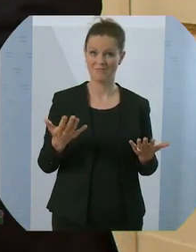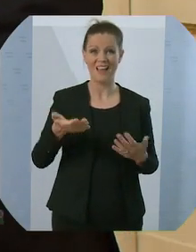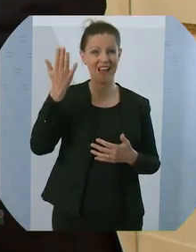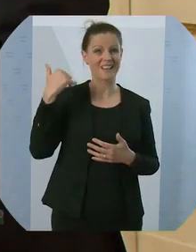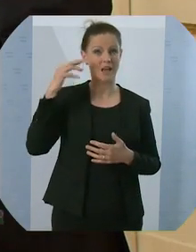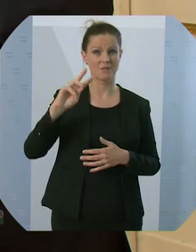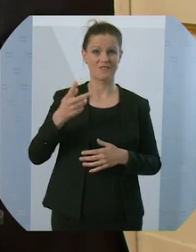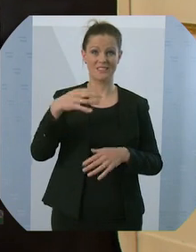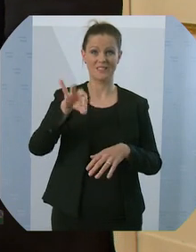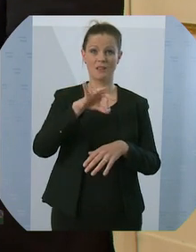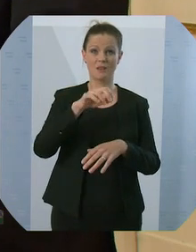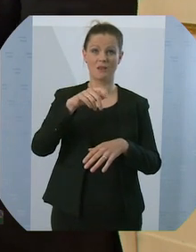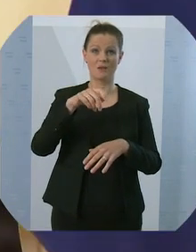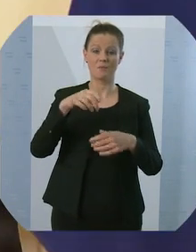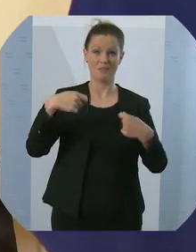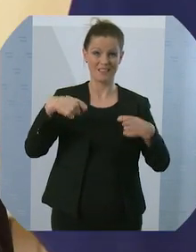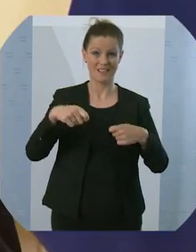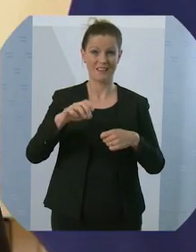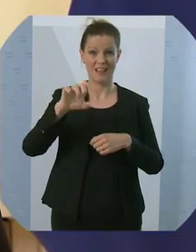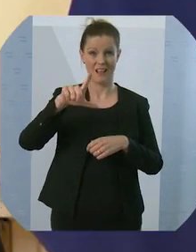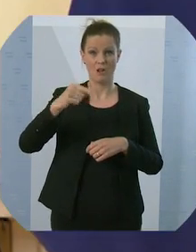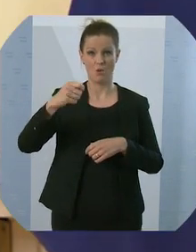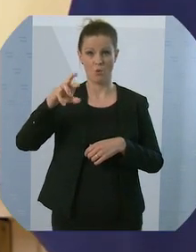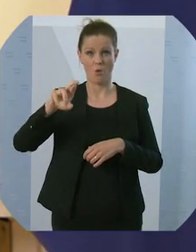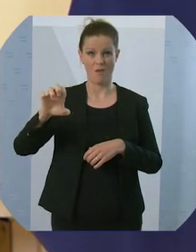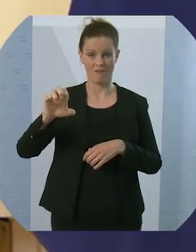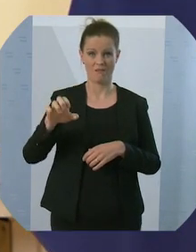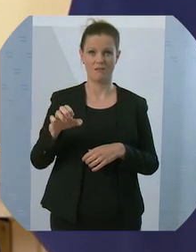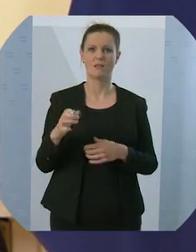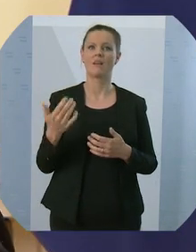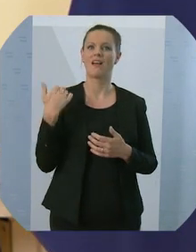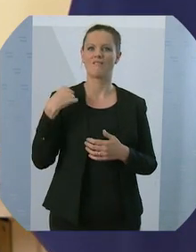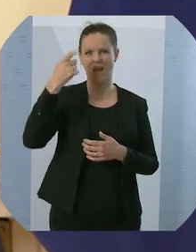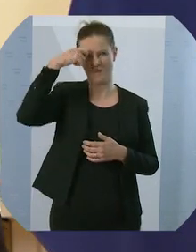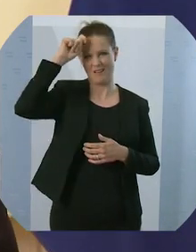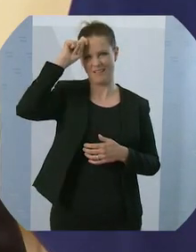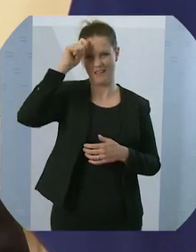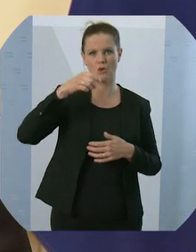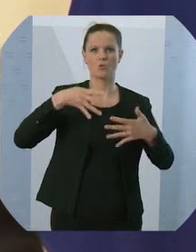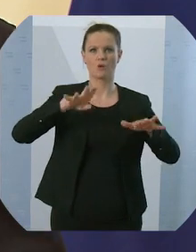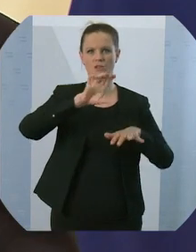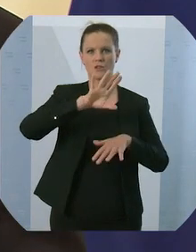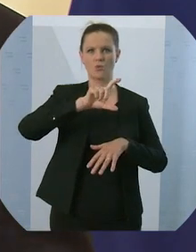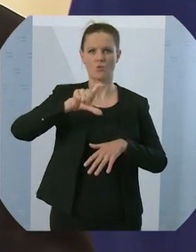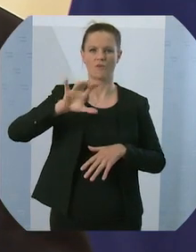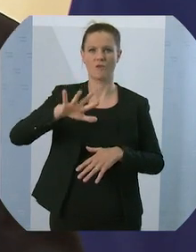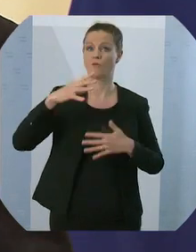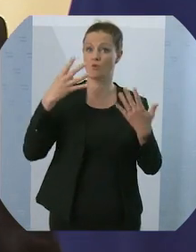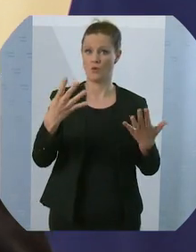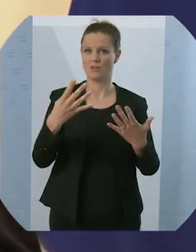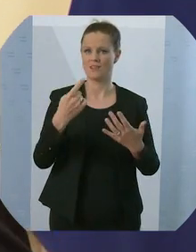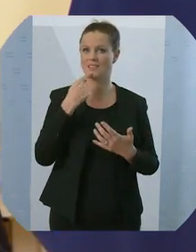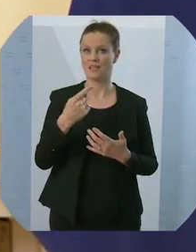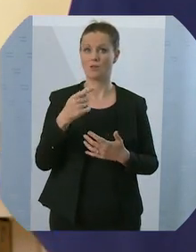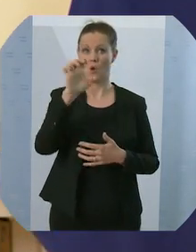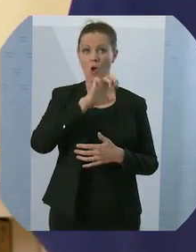Gore, hatte in Berlin 1995 gemeint, es war nicht nur ein Sieg in Europa, es war ein Sieg